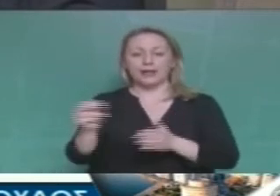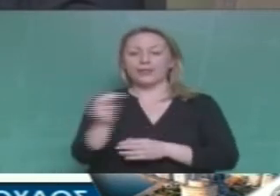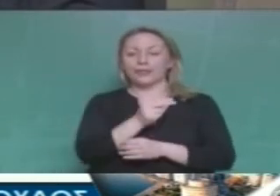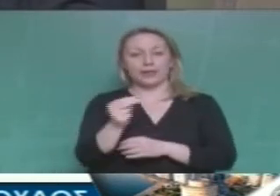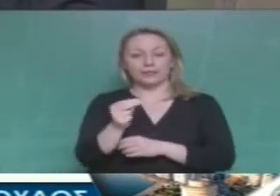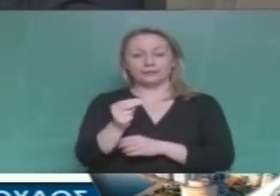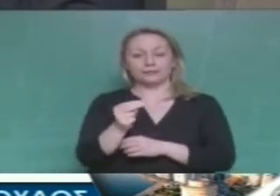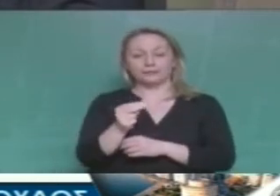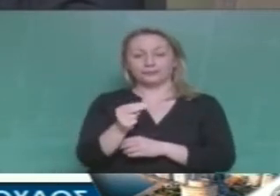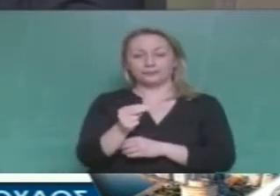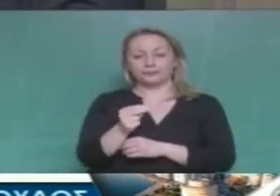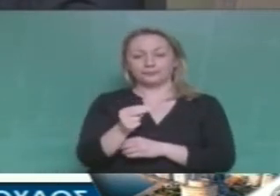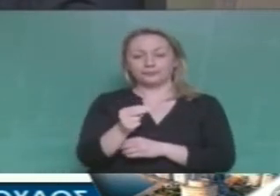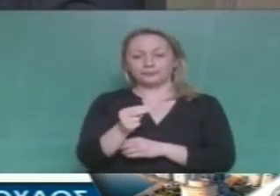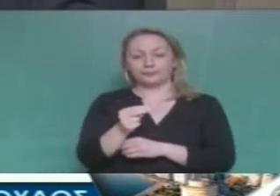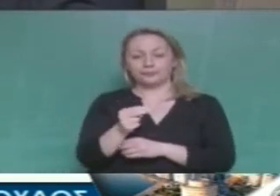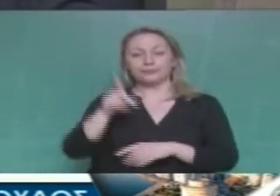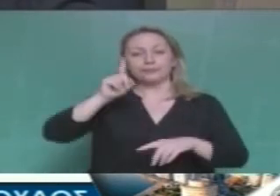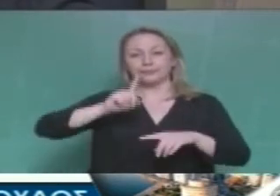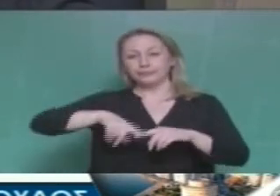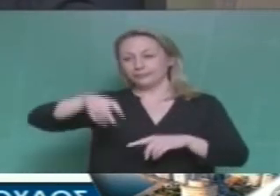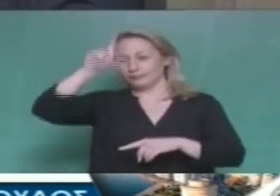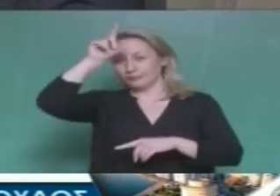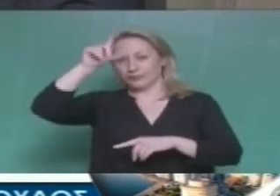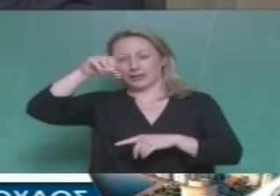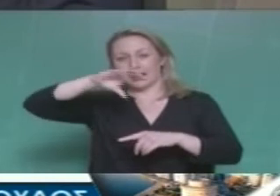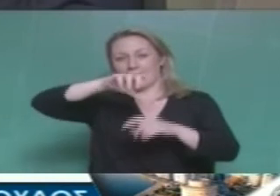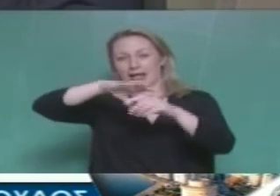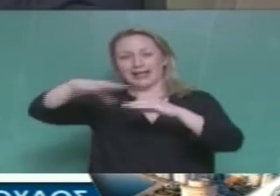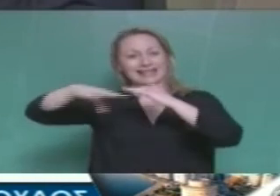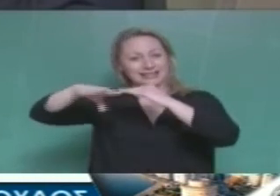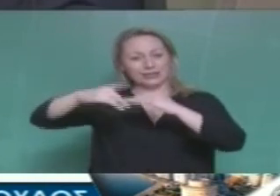ζήτημα του γεγονότου αυτού του Νεύρου, στα νησιά κτλ.